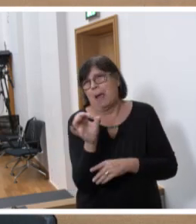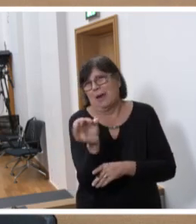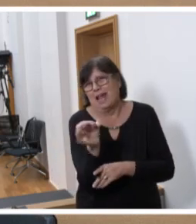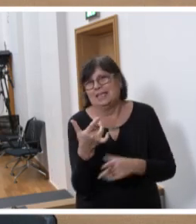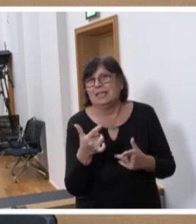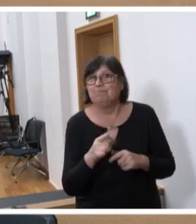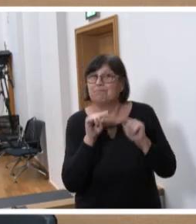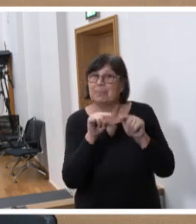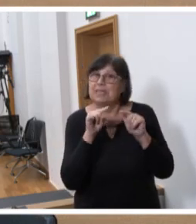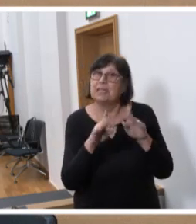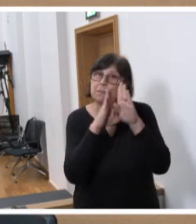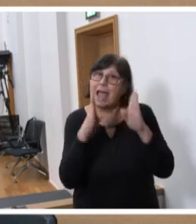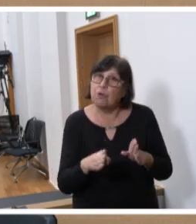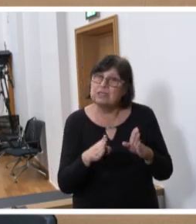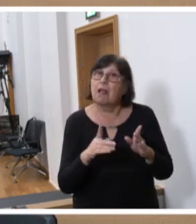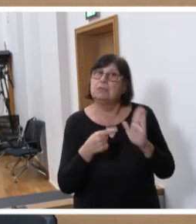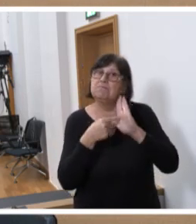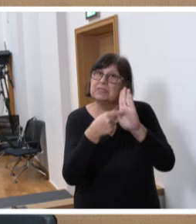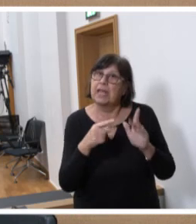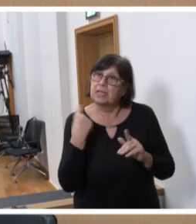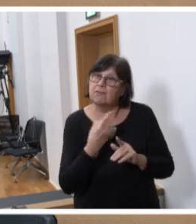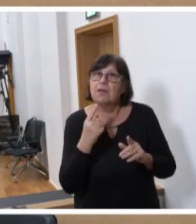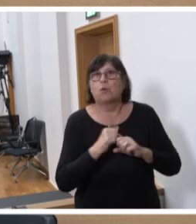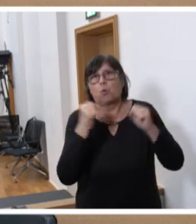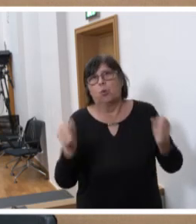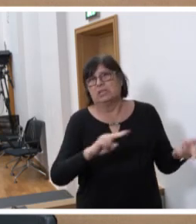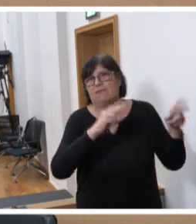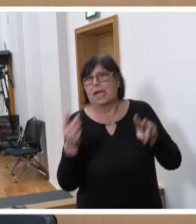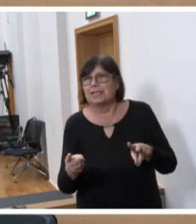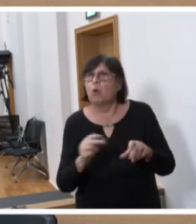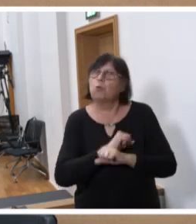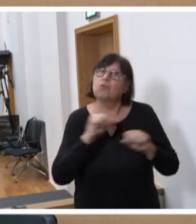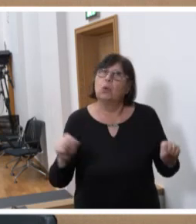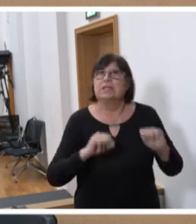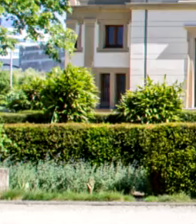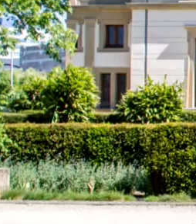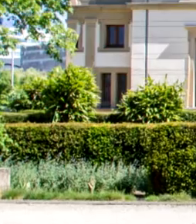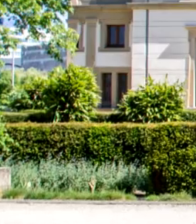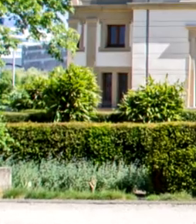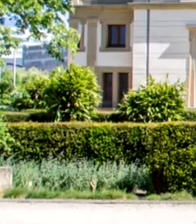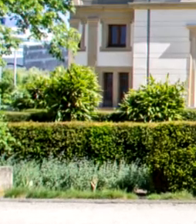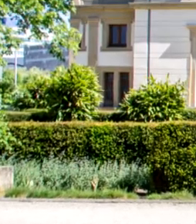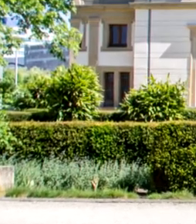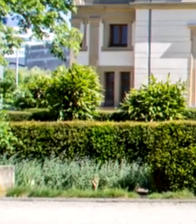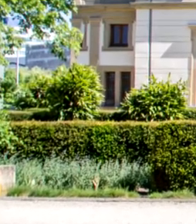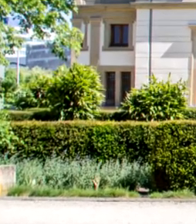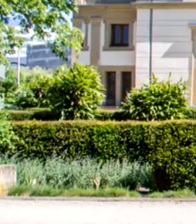stellen mit diesem Haushalt die Weichen für große Veränderungen und große Möglichkeiten. Danke und Glück auf!